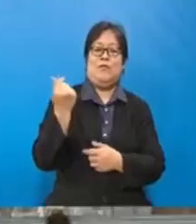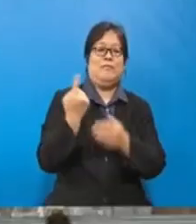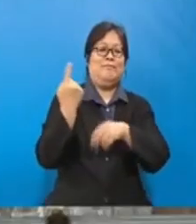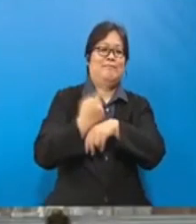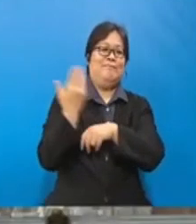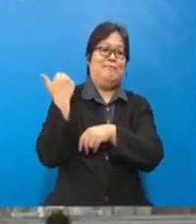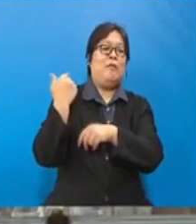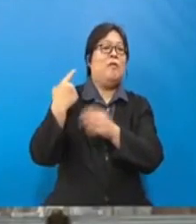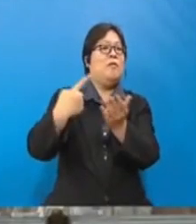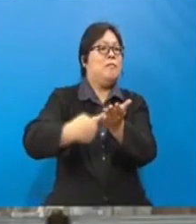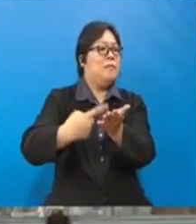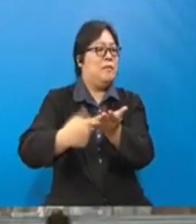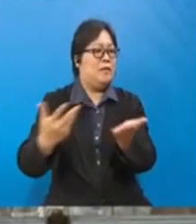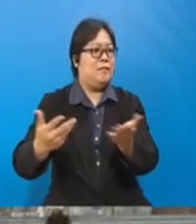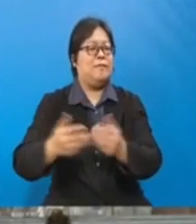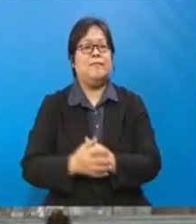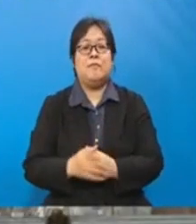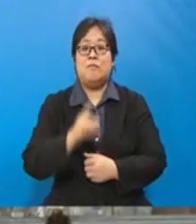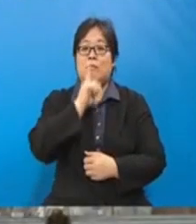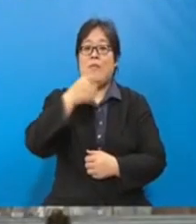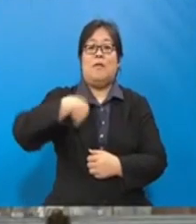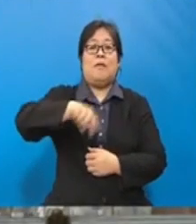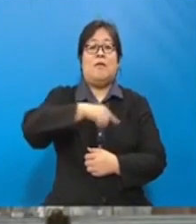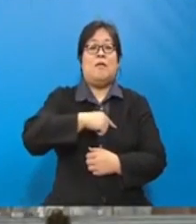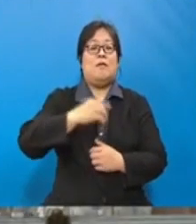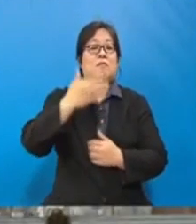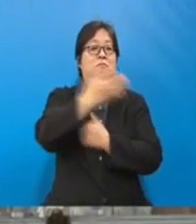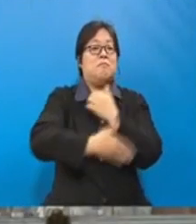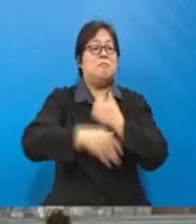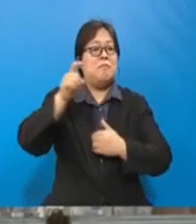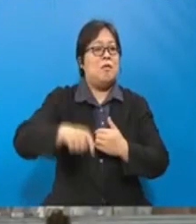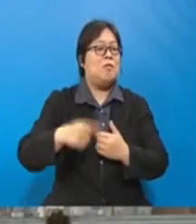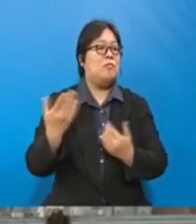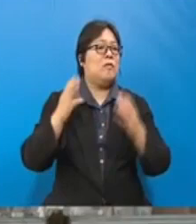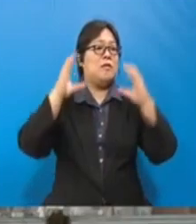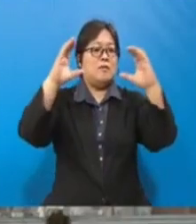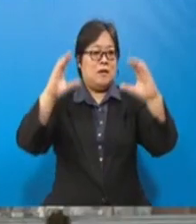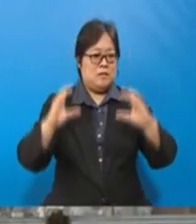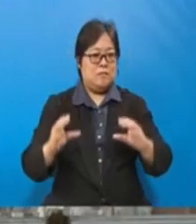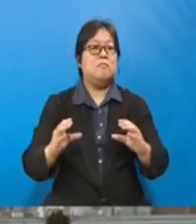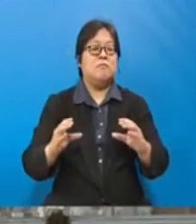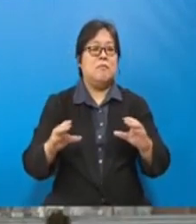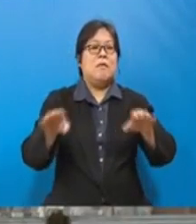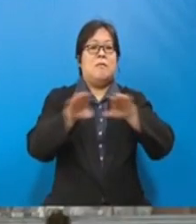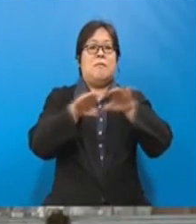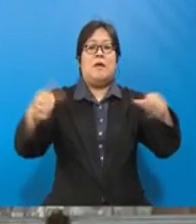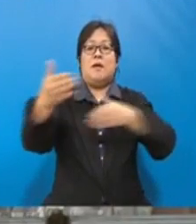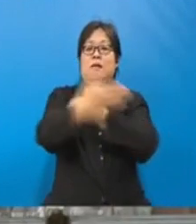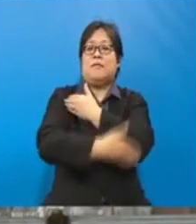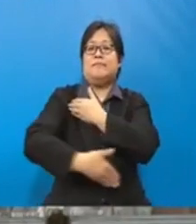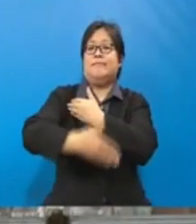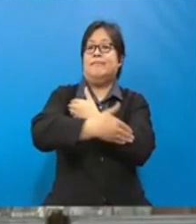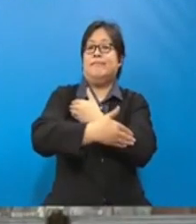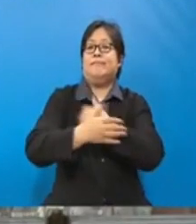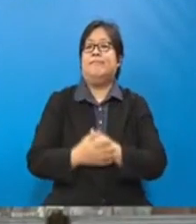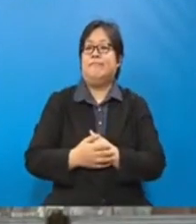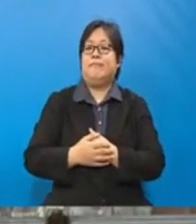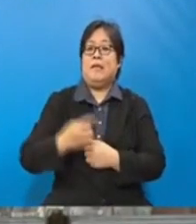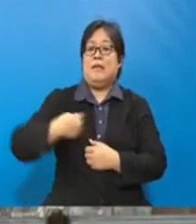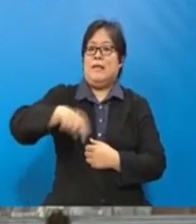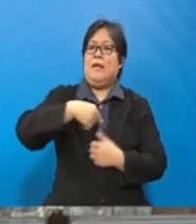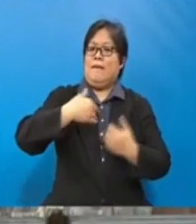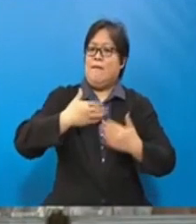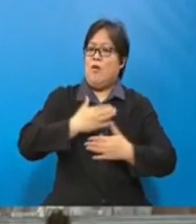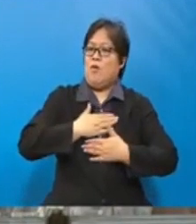dan bincangkan isu ini, di mana sebenarnya kita negara perlukan satu mekanisme yang dibuat di peringkat negara. Sebab kita ada komitmen